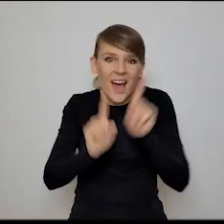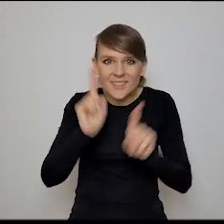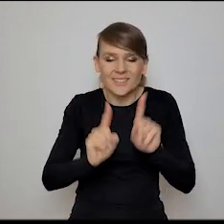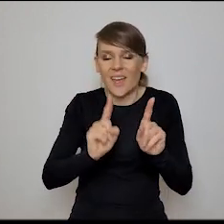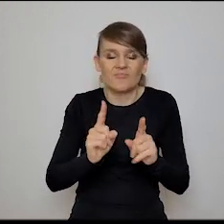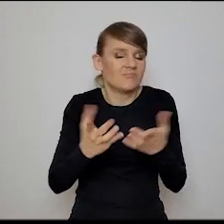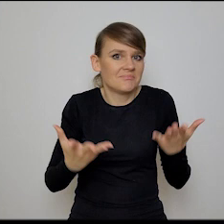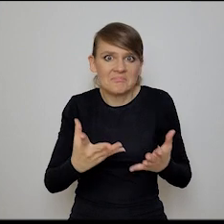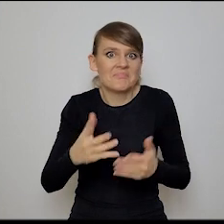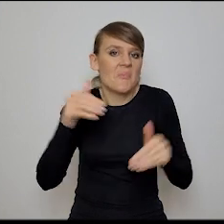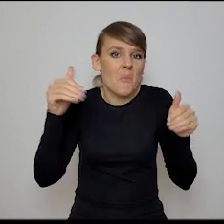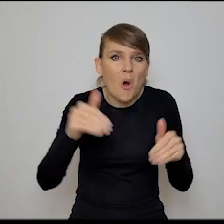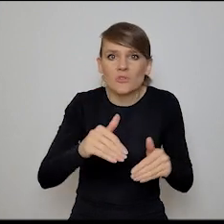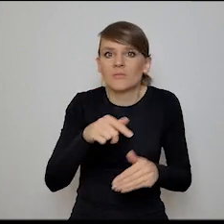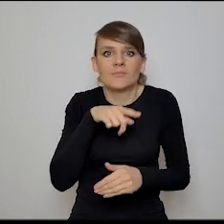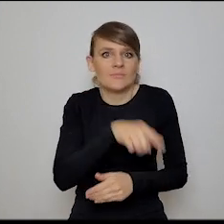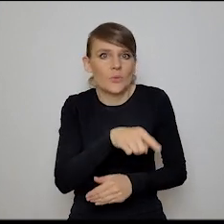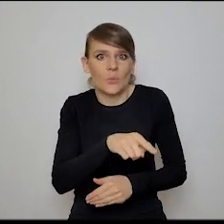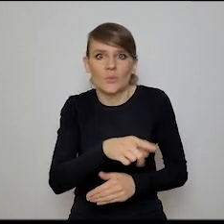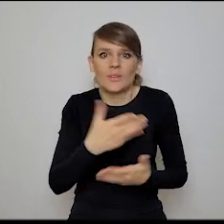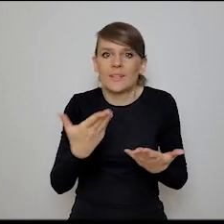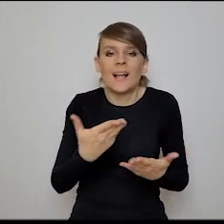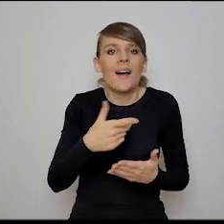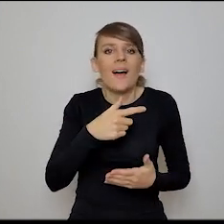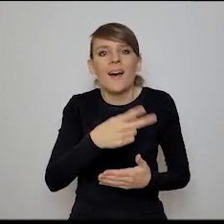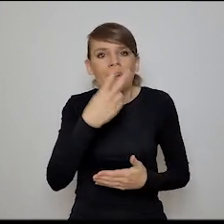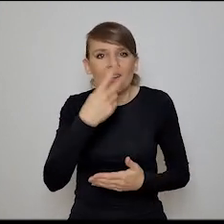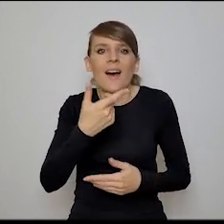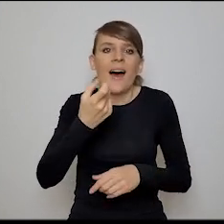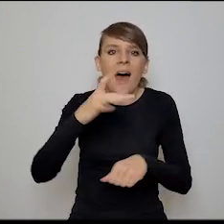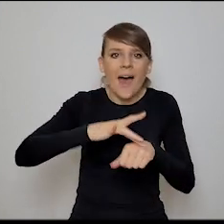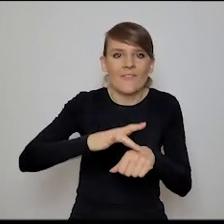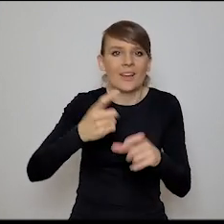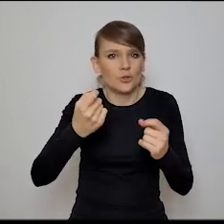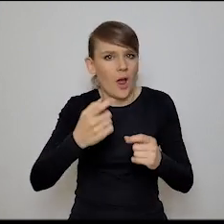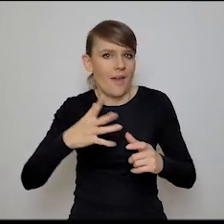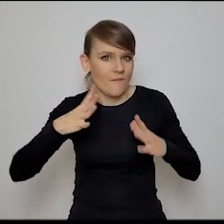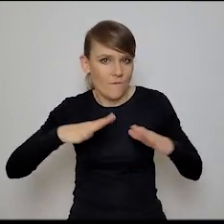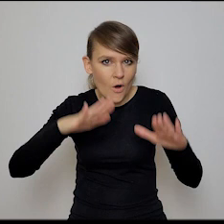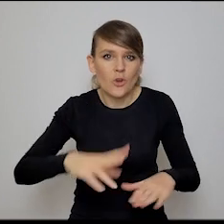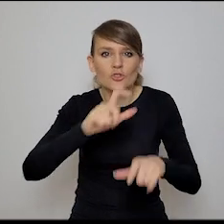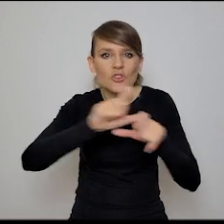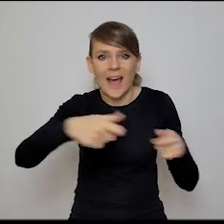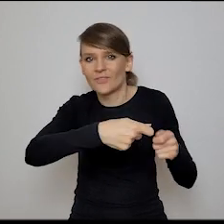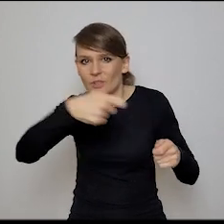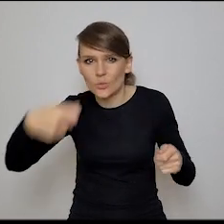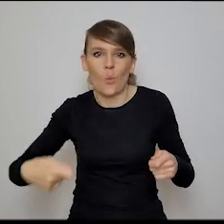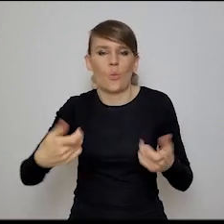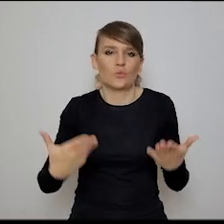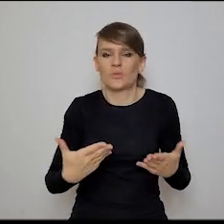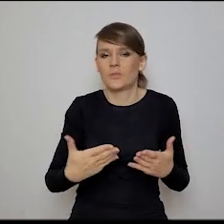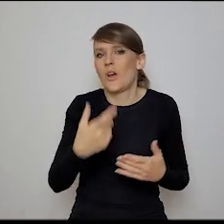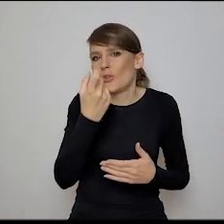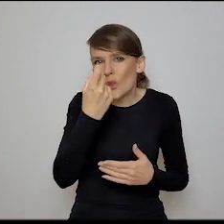wprawdzie tracą w tych kategoriach optymalizacyjnych dwudziestowiecznych, czyli po prostu coś się wydłuża, coś na